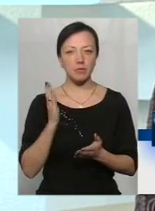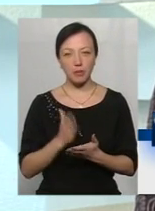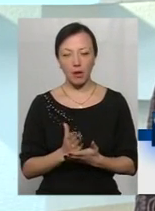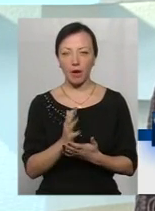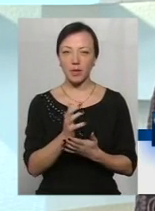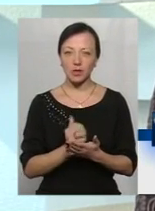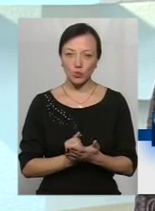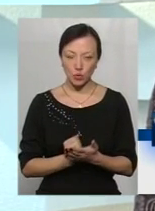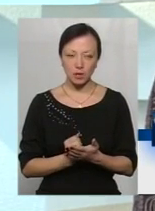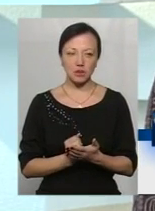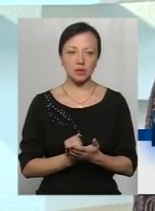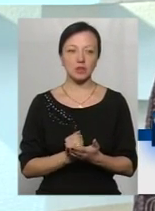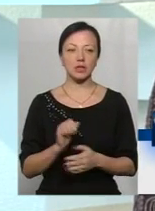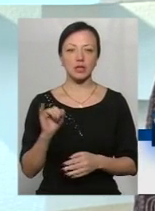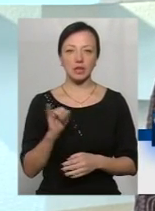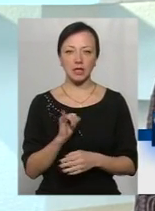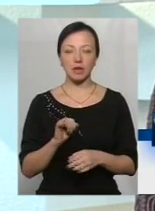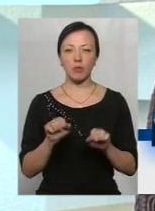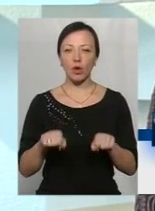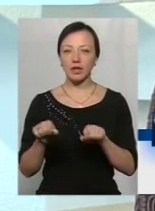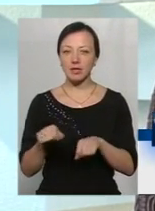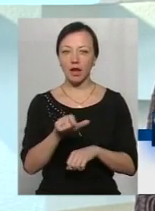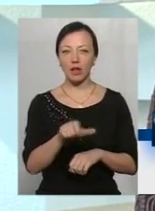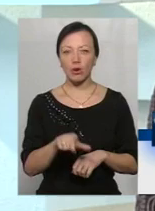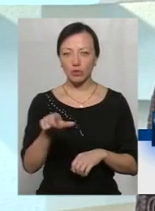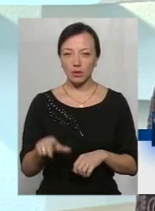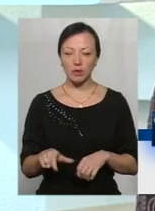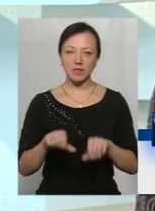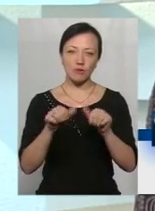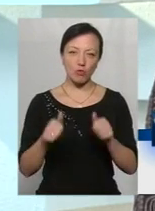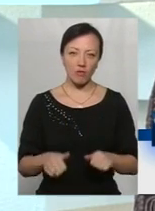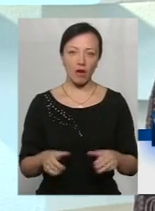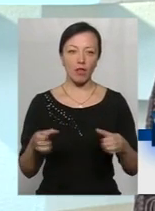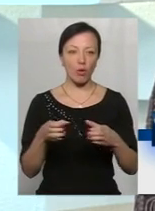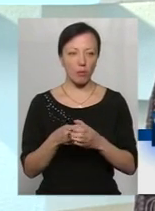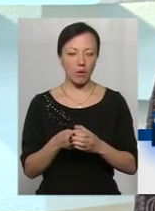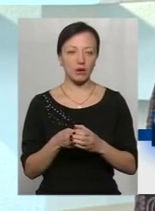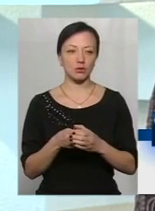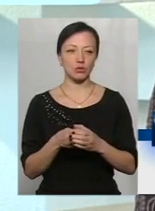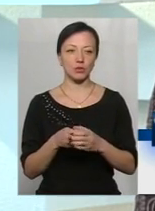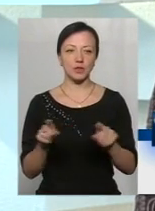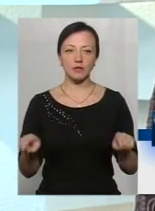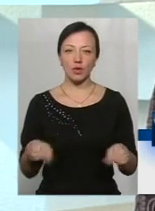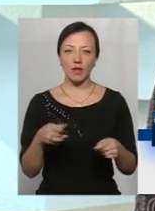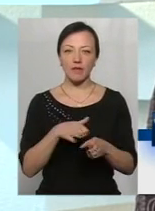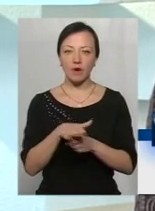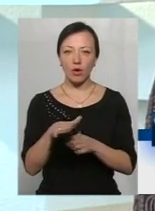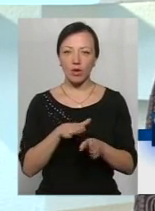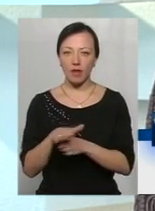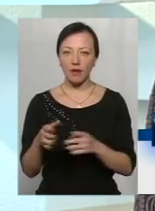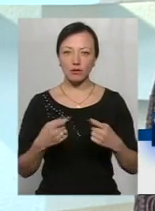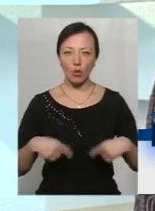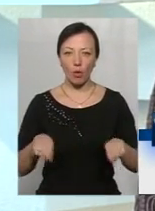ресурс, ресурс і потенціал людський, тому що ми сформували команду, створили виконавчі органи